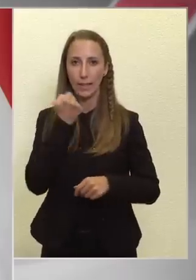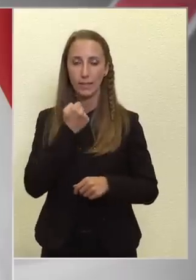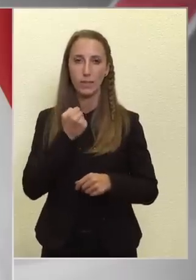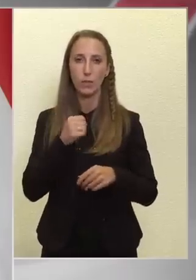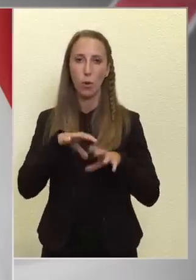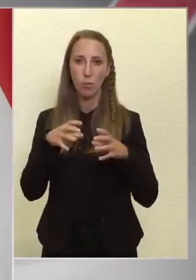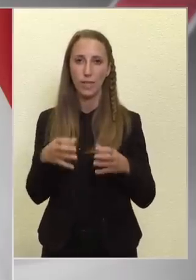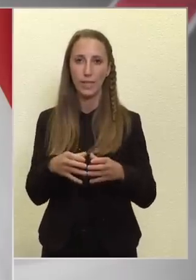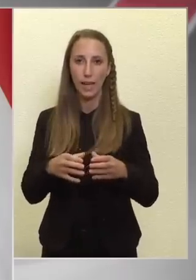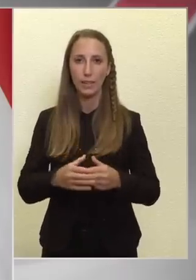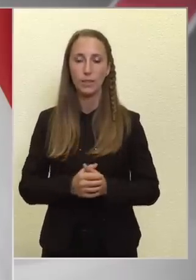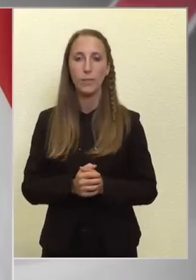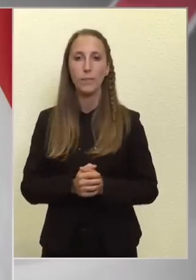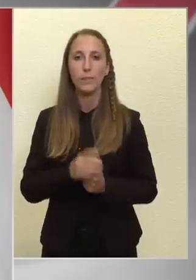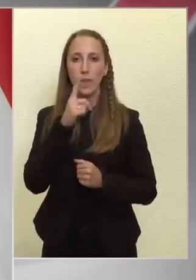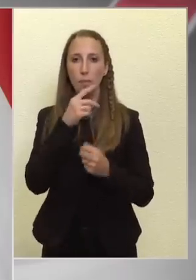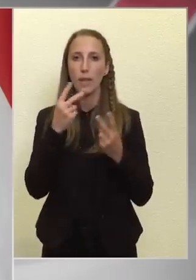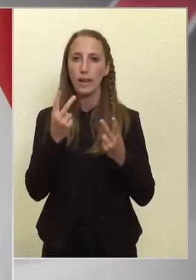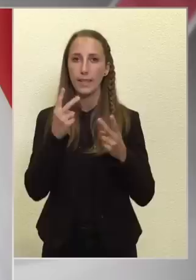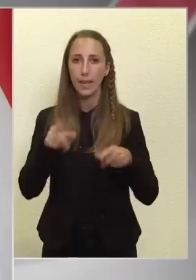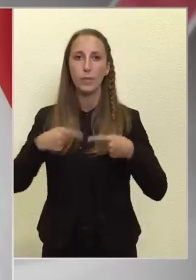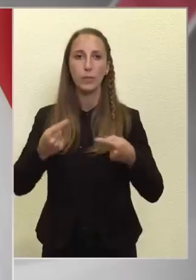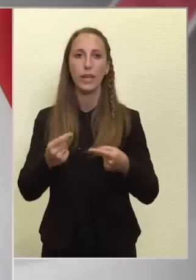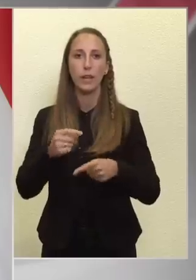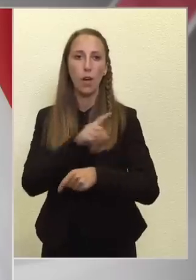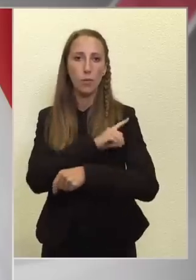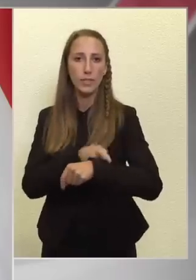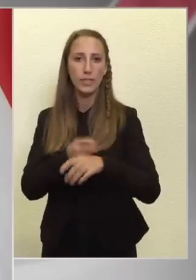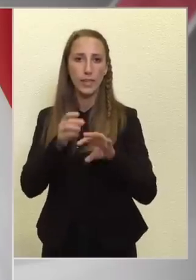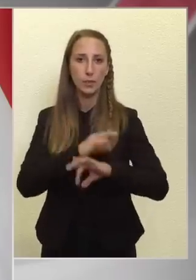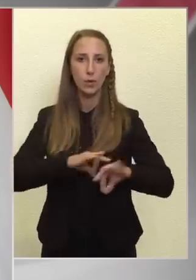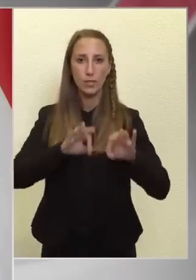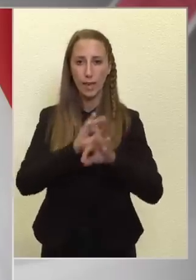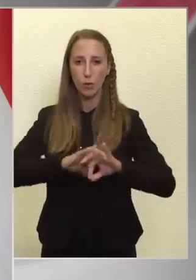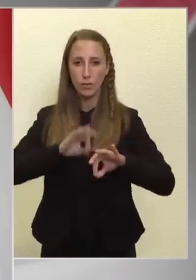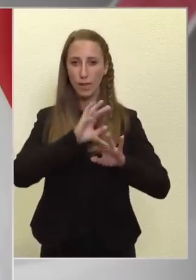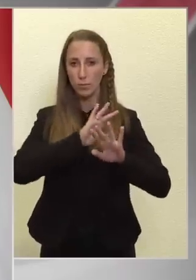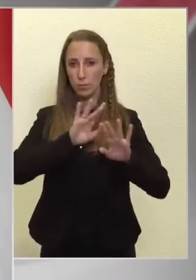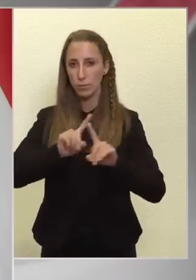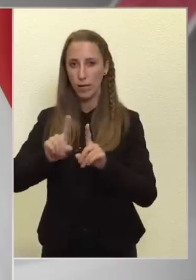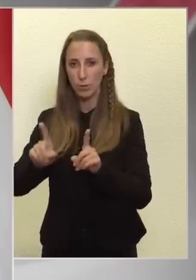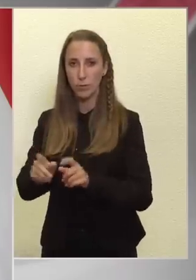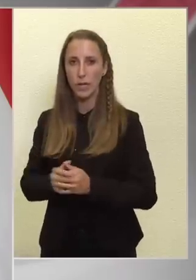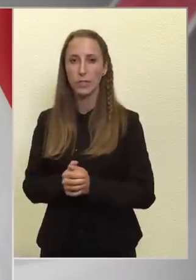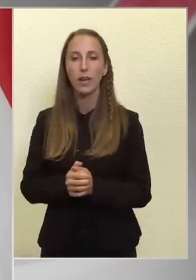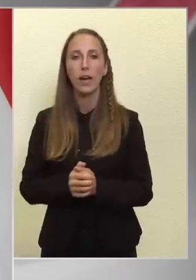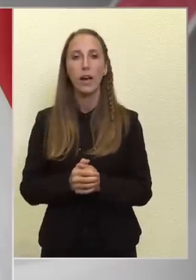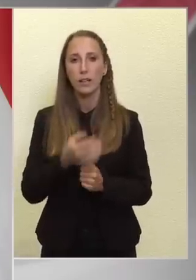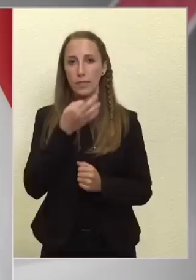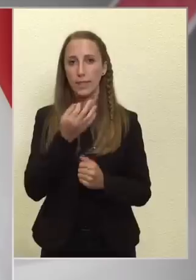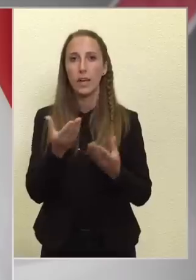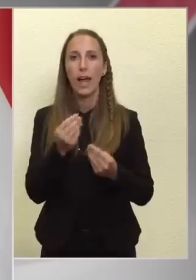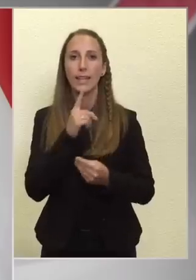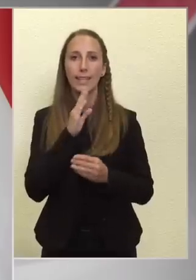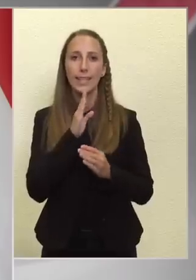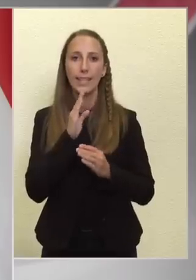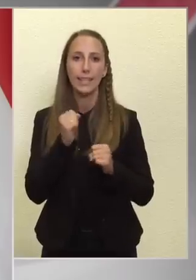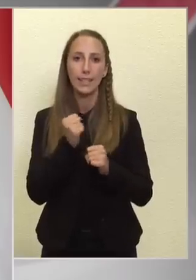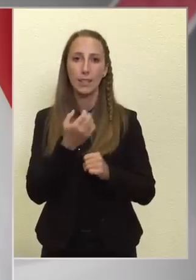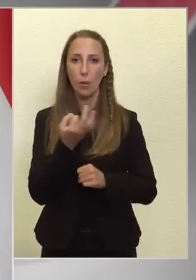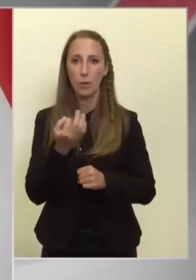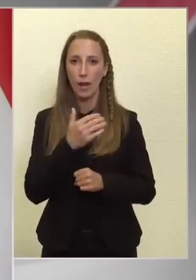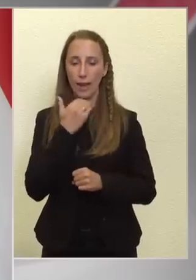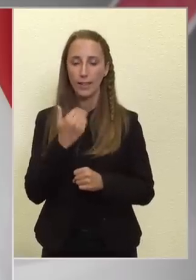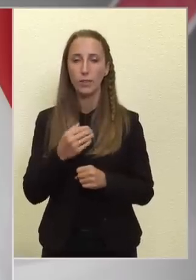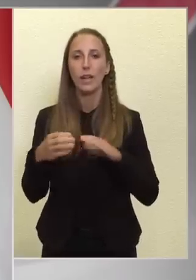köbméter, és ami a lényeg, miután a kapacitás az országról országra eltérő, ezért az a kérdés, hogy ez hány téri napra elegendő. A